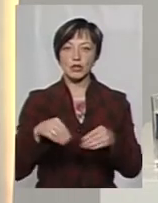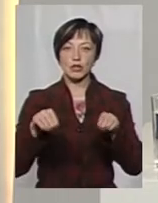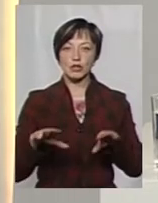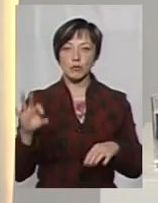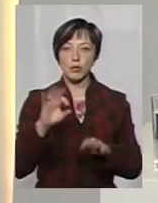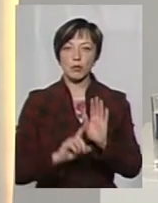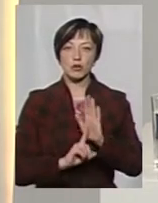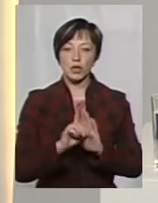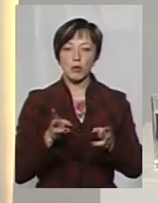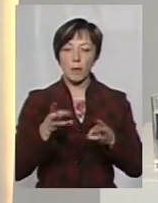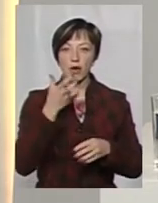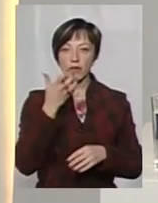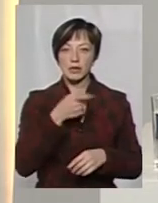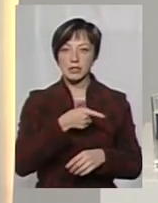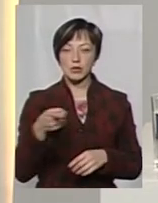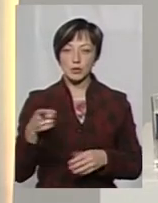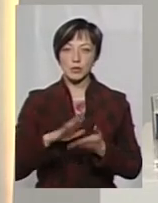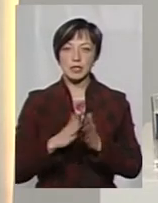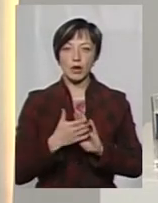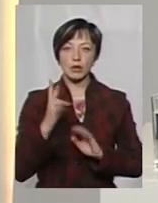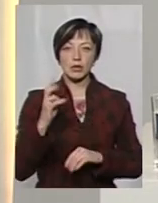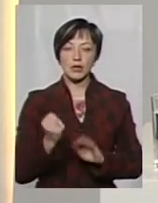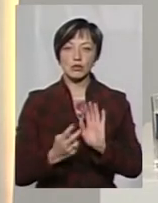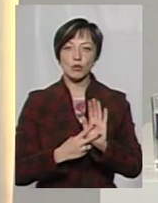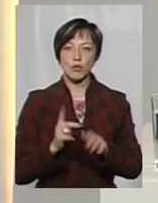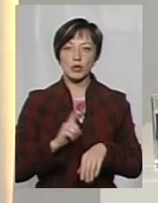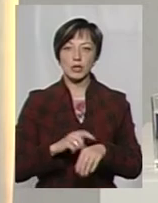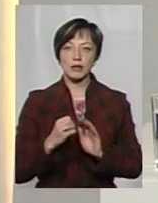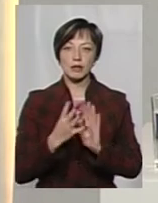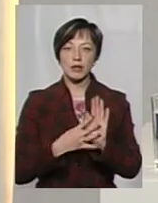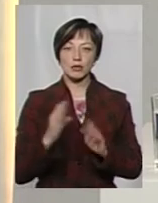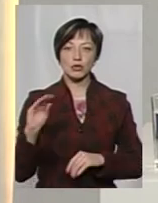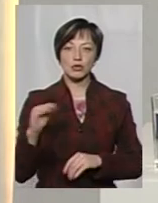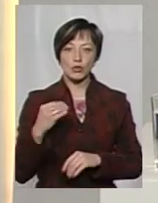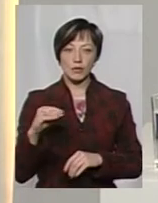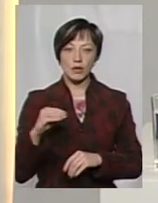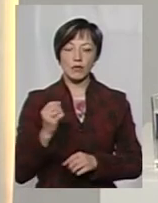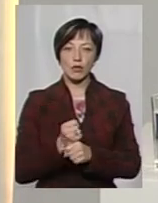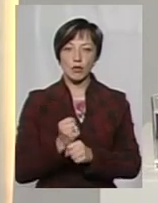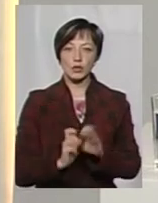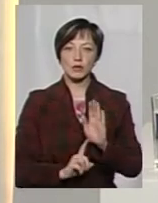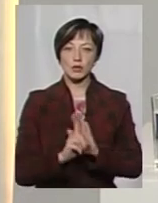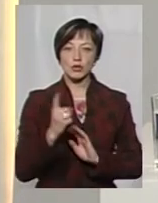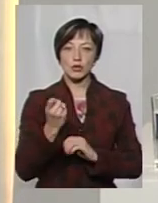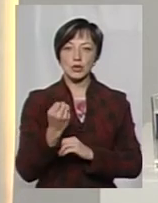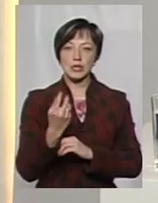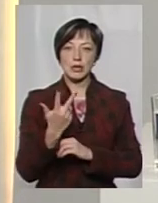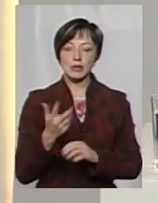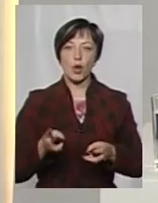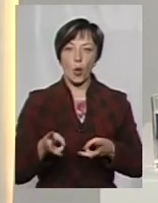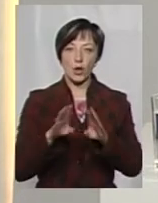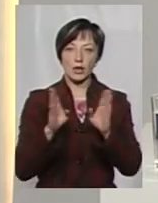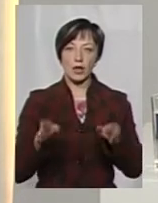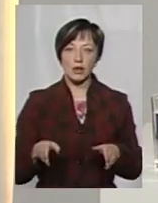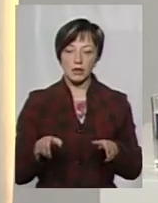про початок опального сезону. Станом на 7 годину, 19 жовтня, в роботу запущено 113 котелень,